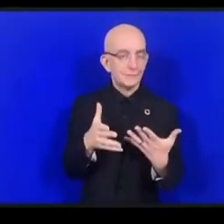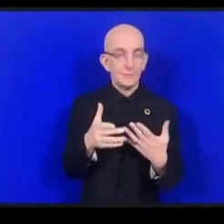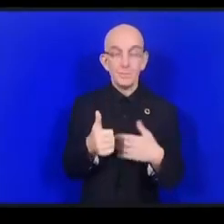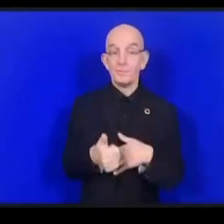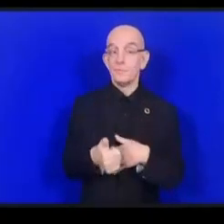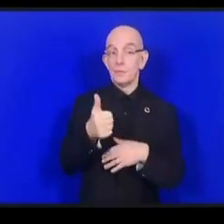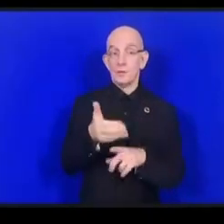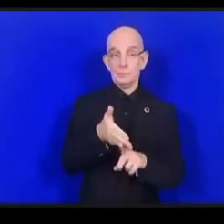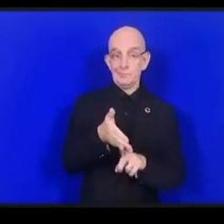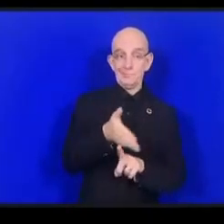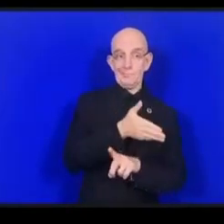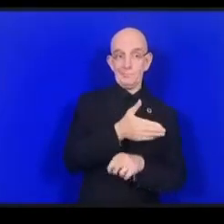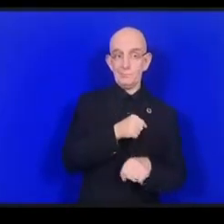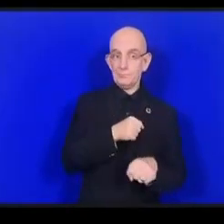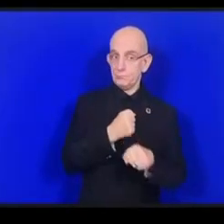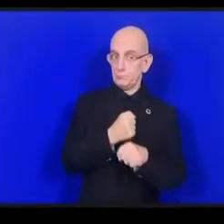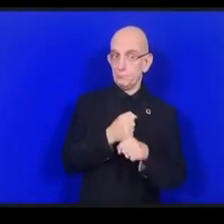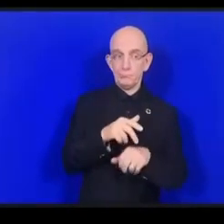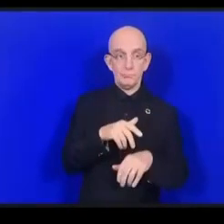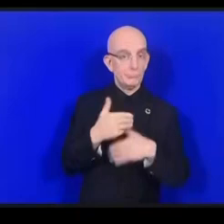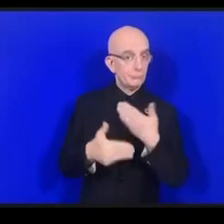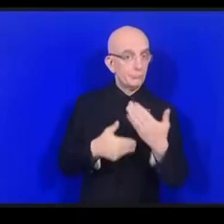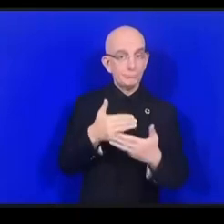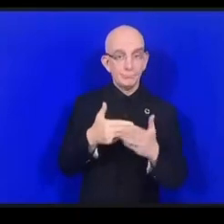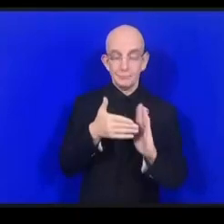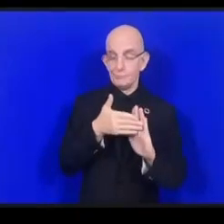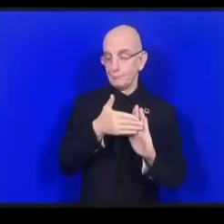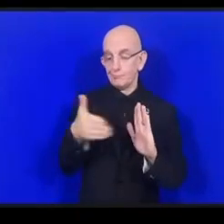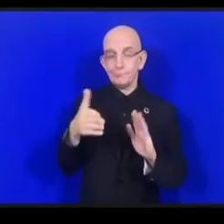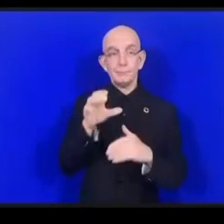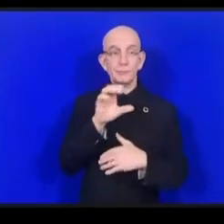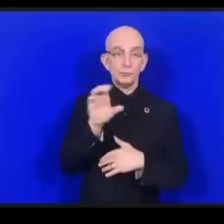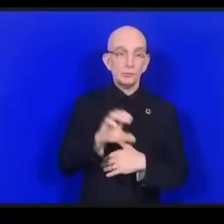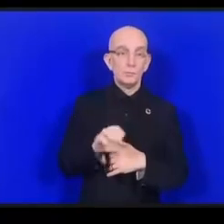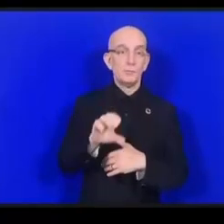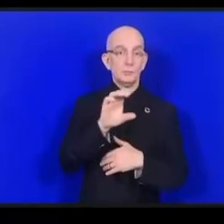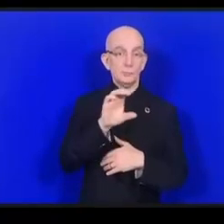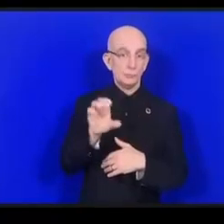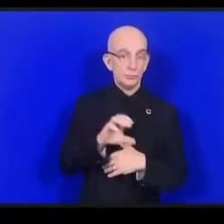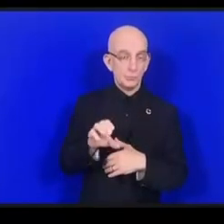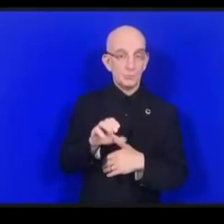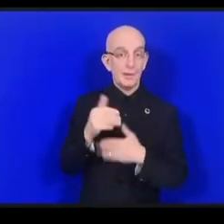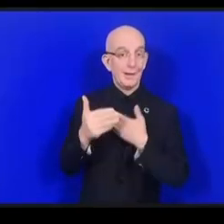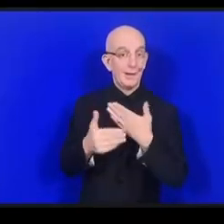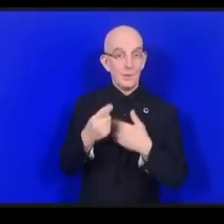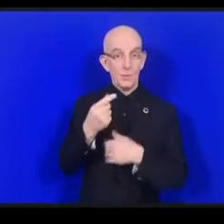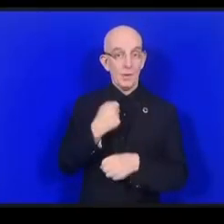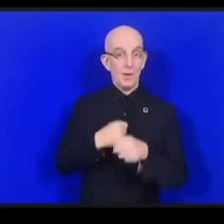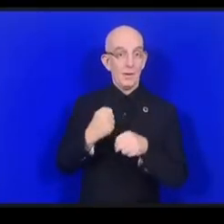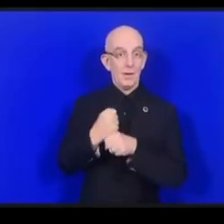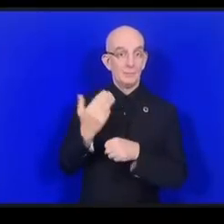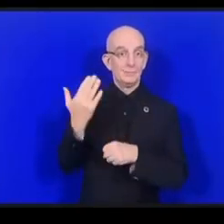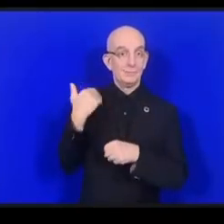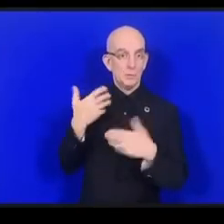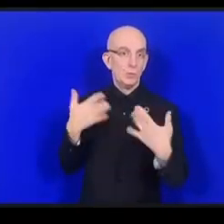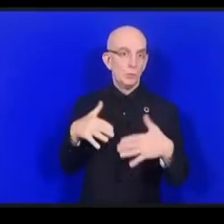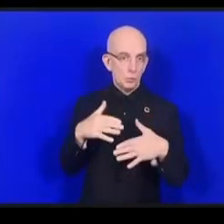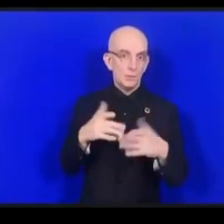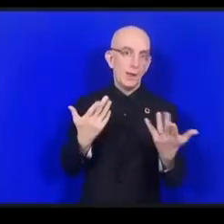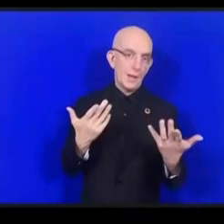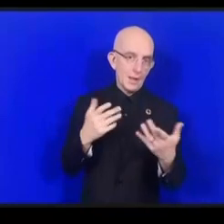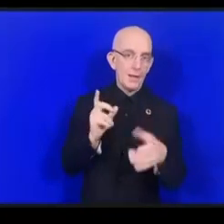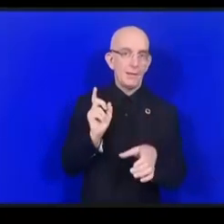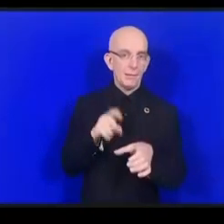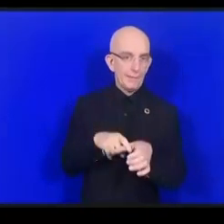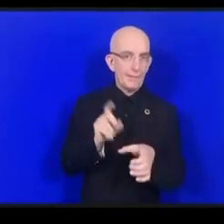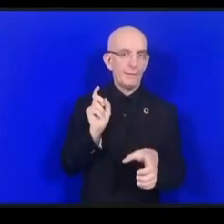نجتمعه خاصيا إذن تحالف الدينامي هذا يتكون من خمس مكونات أولا تعزيز قدرة جمع